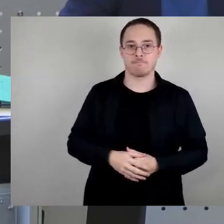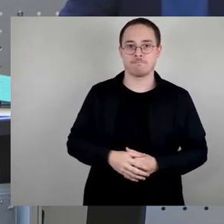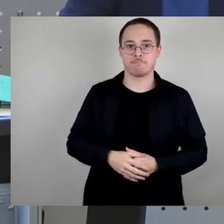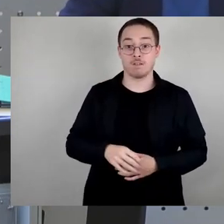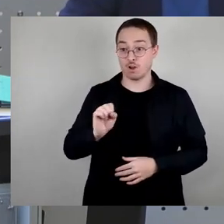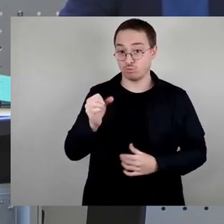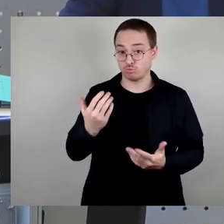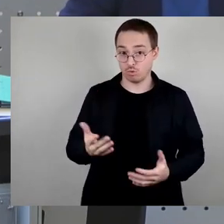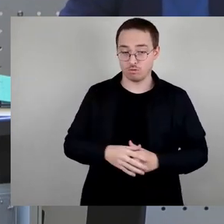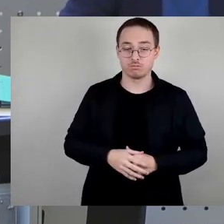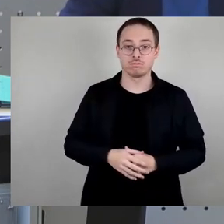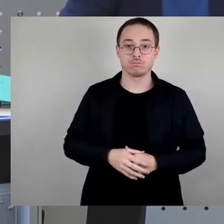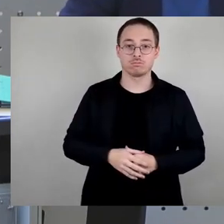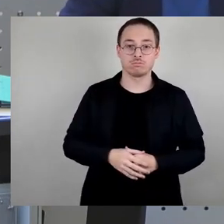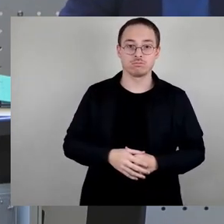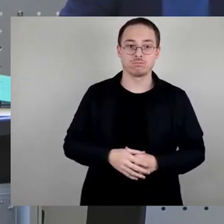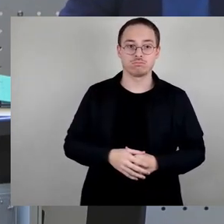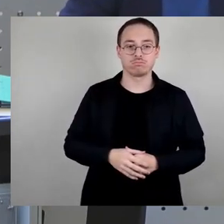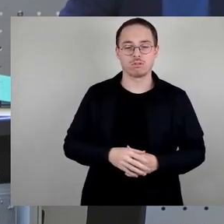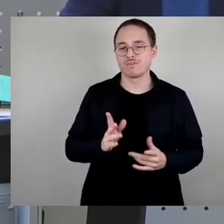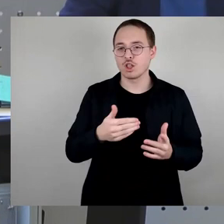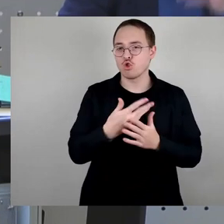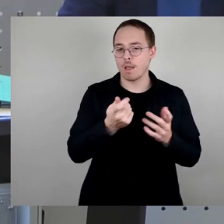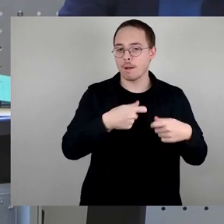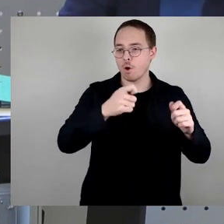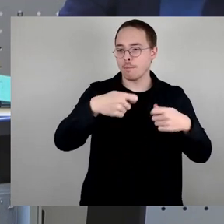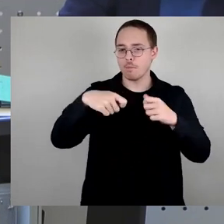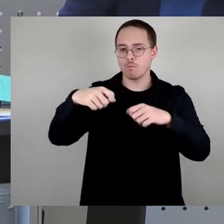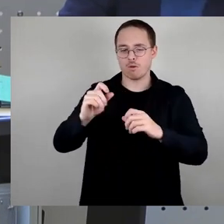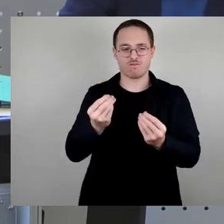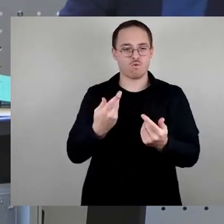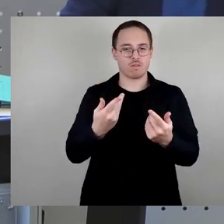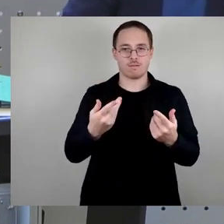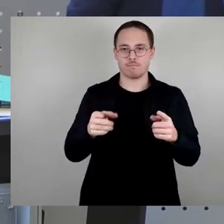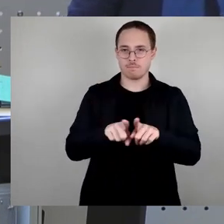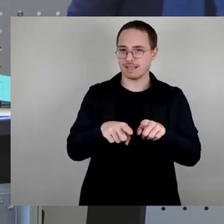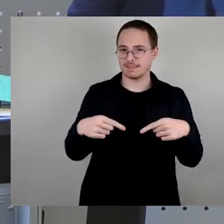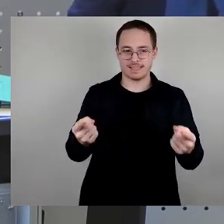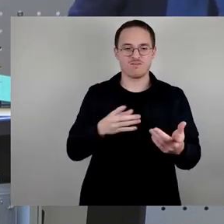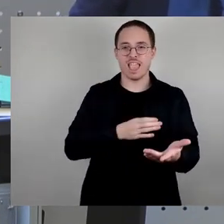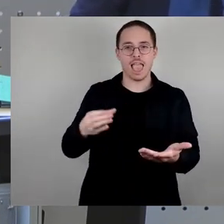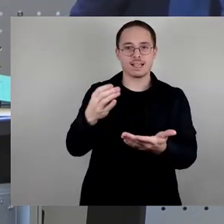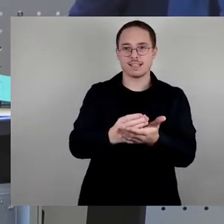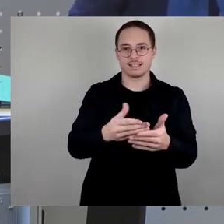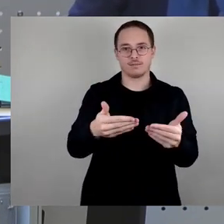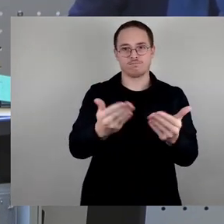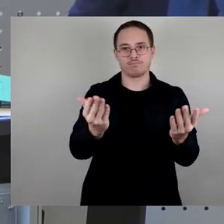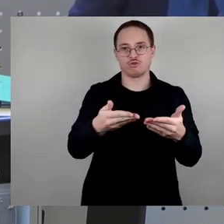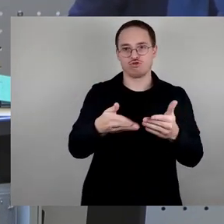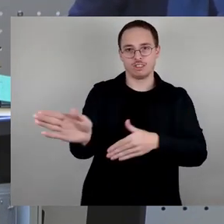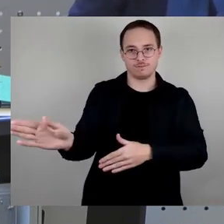die neue Bebauung aus baupolitischer Sicht und aus baukultureller Sicht nicht mehr ansatzweise einen adäquaten Ersatz zu den zerbombten historischen Bürgerhäusern,